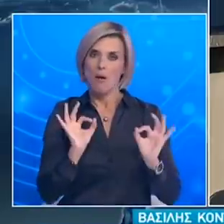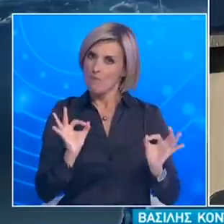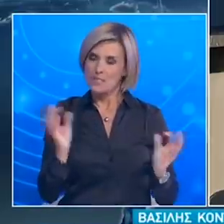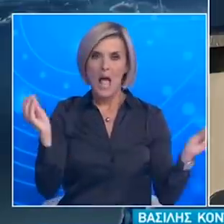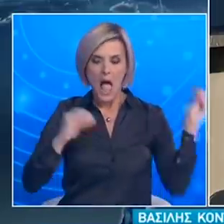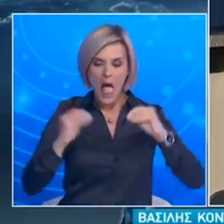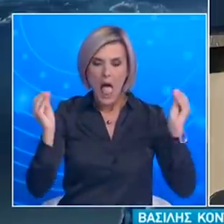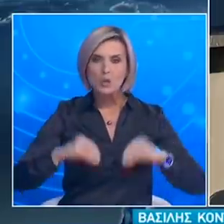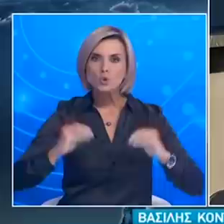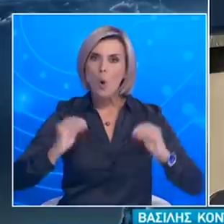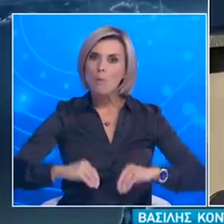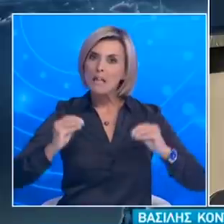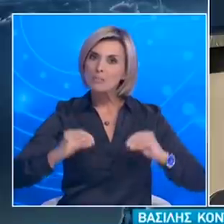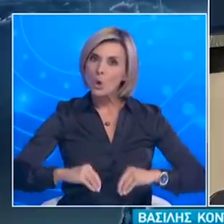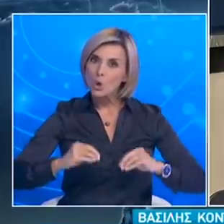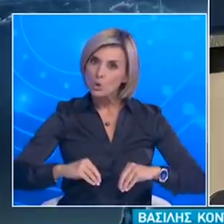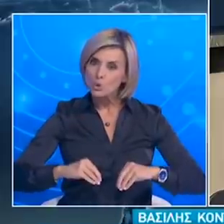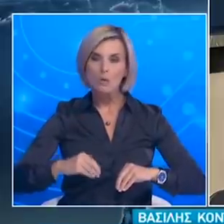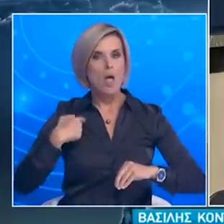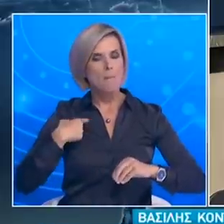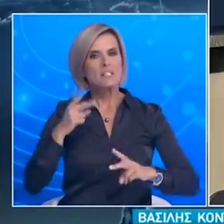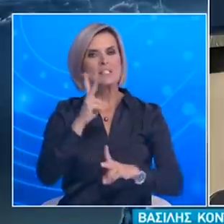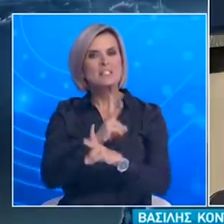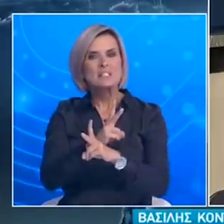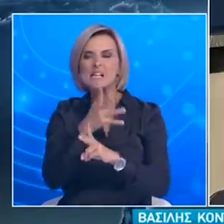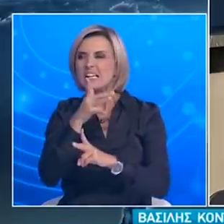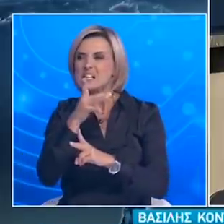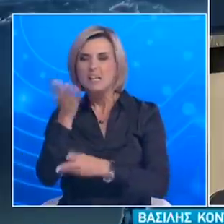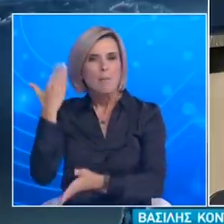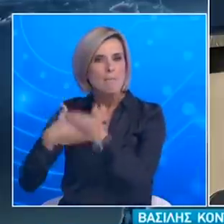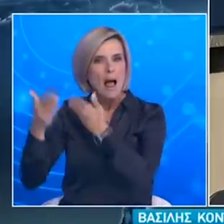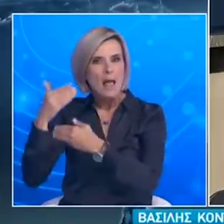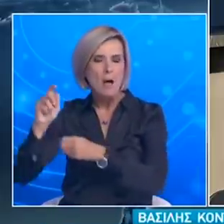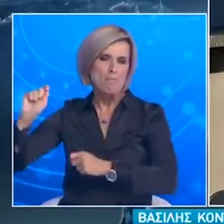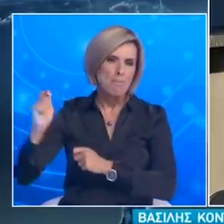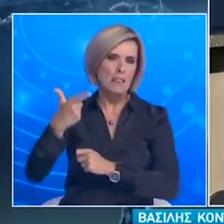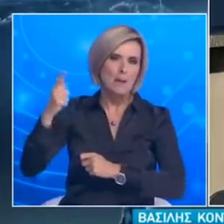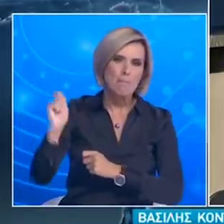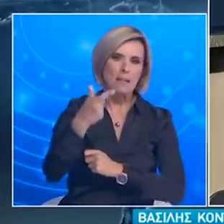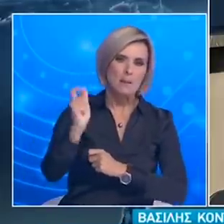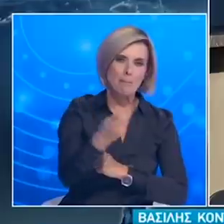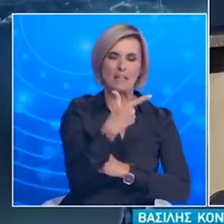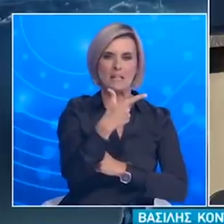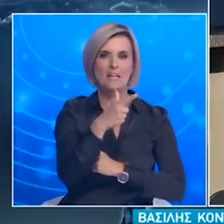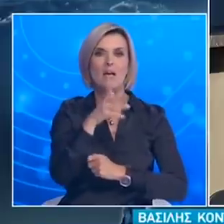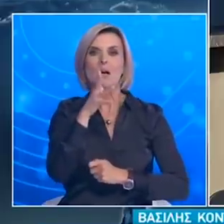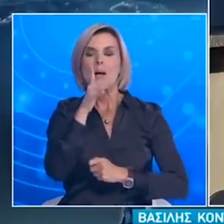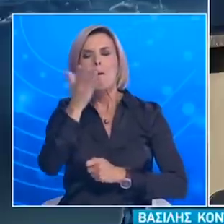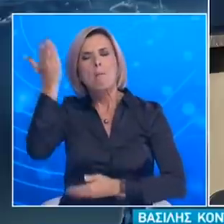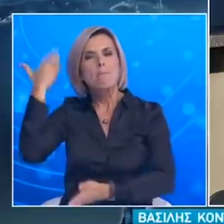και έχουμε αντικαταστήσει υπεπαλαιωμένο εξοπλισμό Έχουμε ανοίξει μονάδες εντατικής θεραπείας οι οποίες ήταν κλειστές